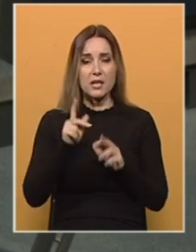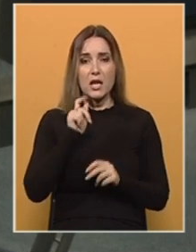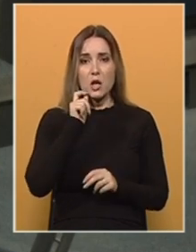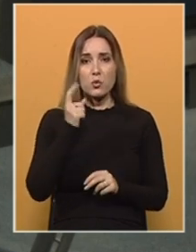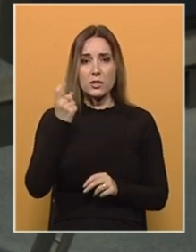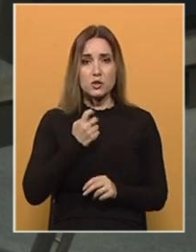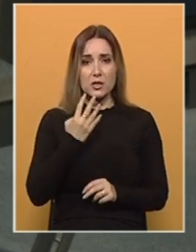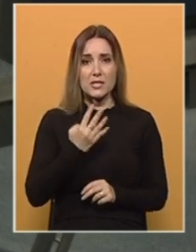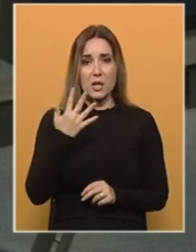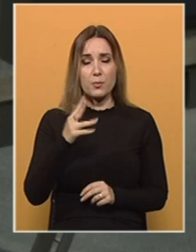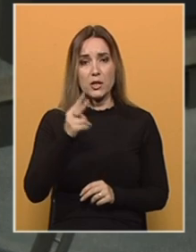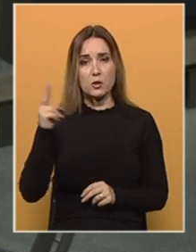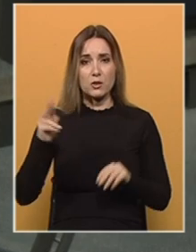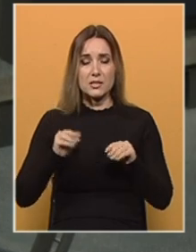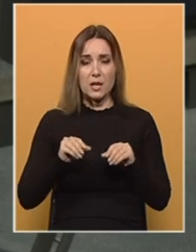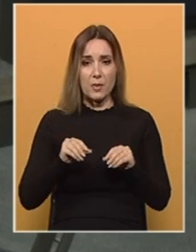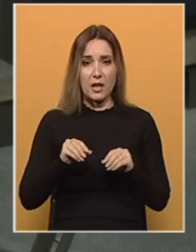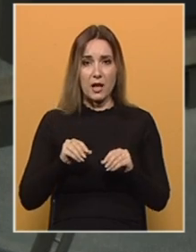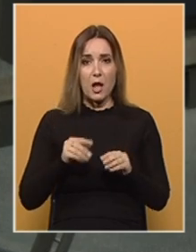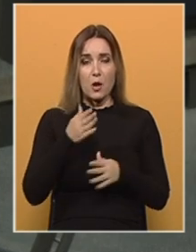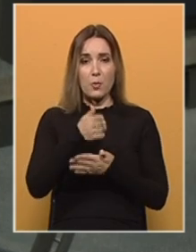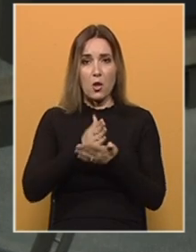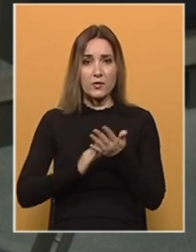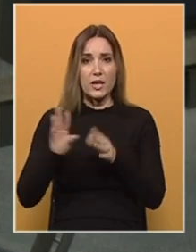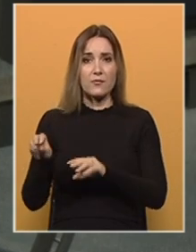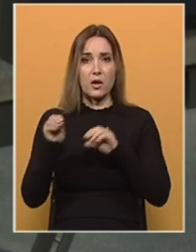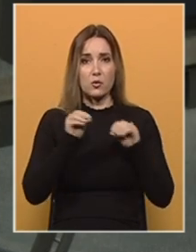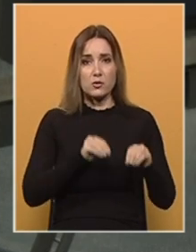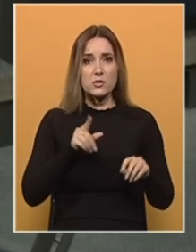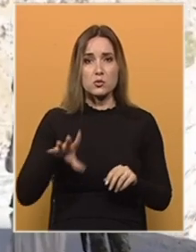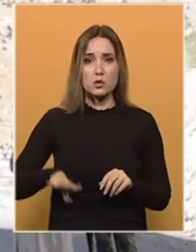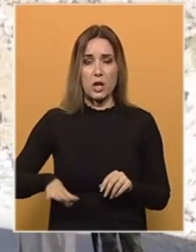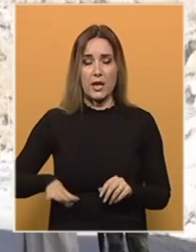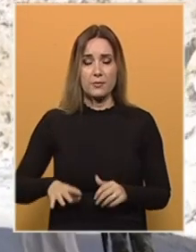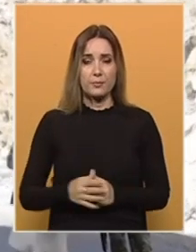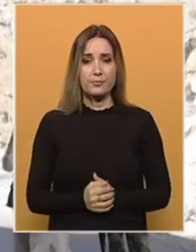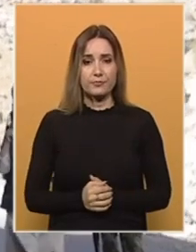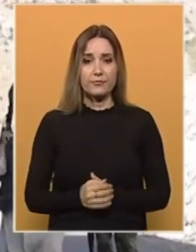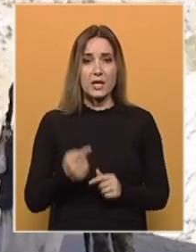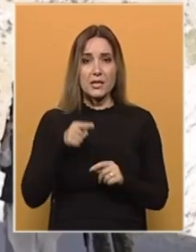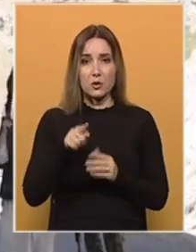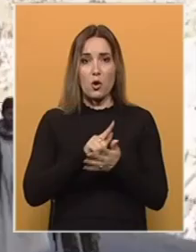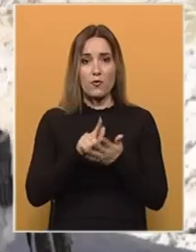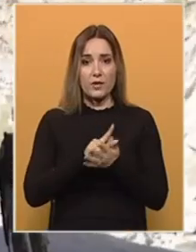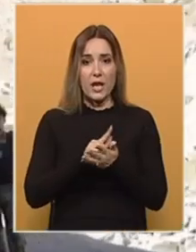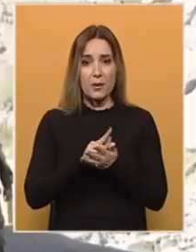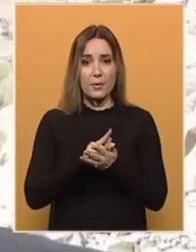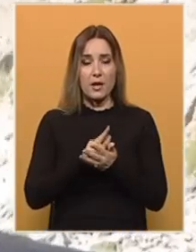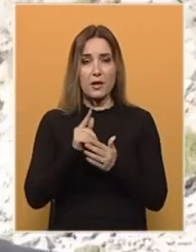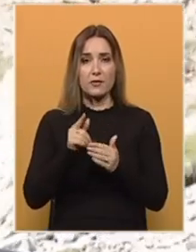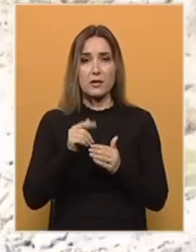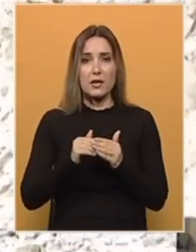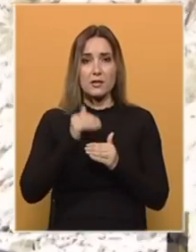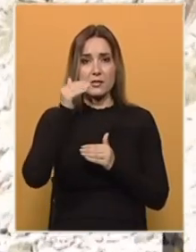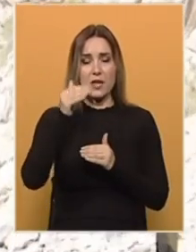ljudi iz 45 drugih zemalja. Gotovo polovina evakuizanih su žene. Za to vrijeme oblast Panšir, sjeverno od